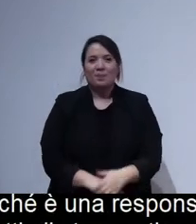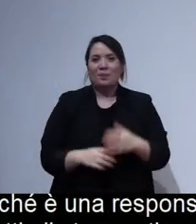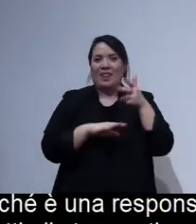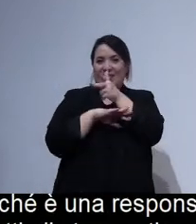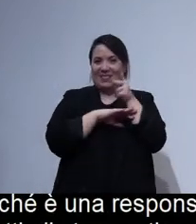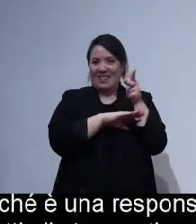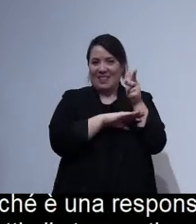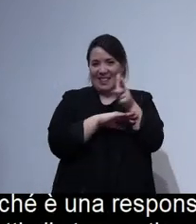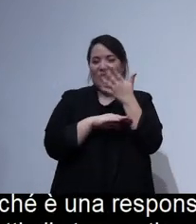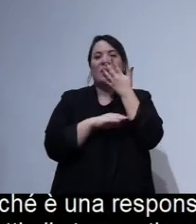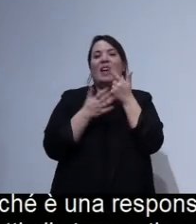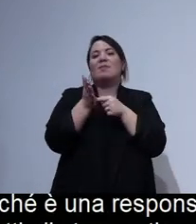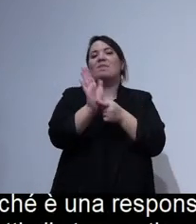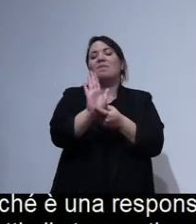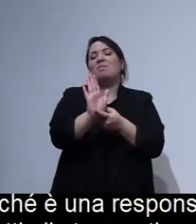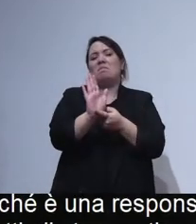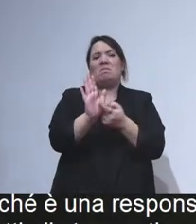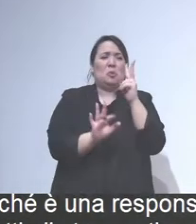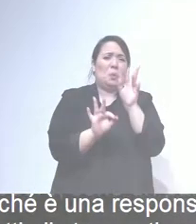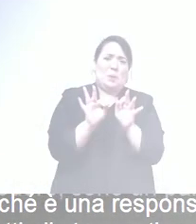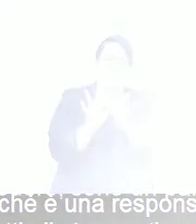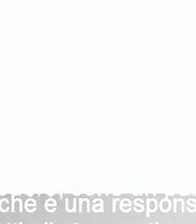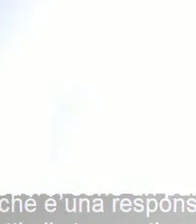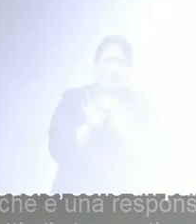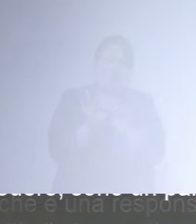volevamo farvelo vedere, sono un paio di minuti.